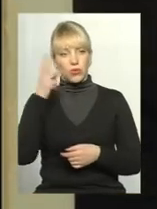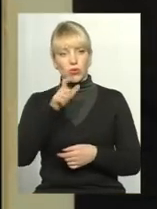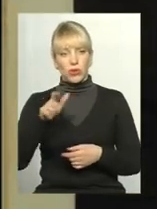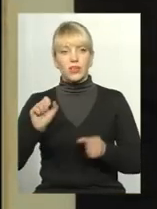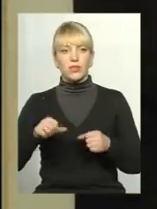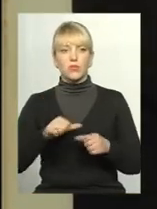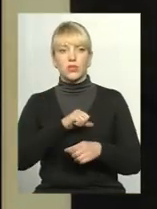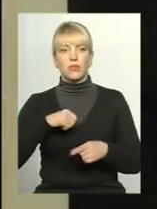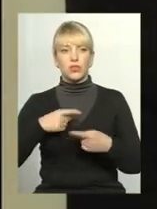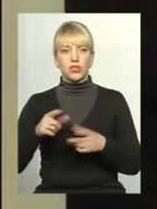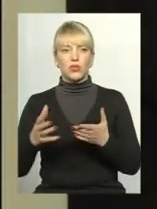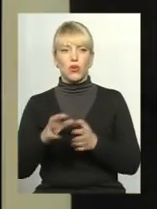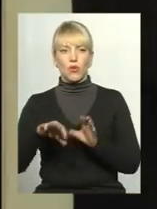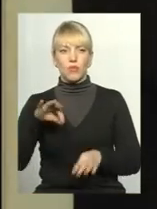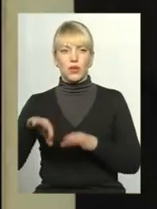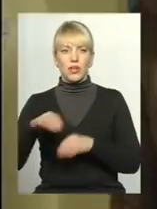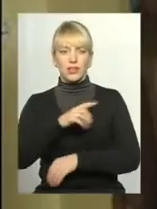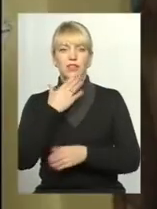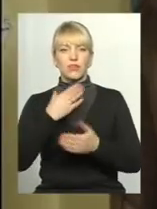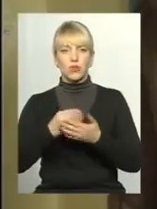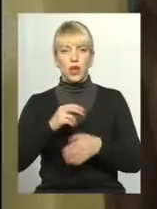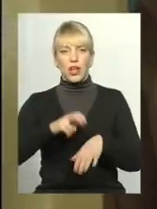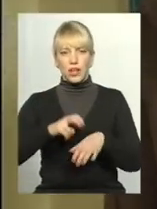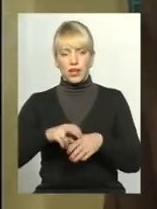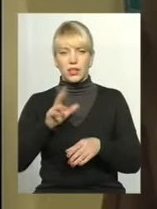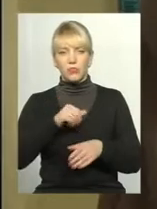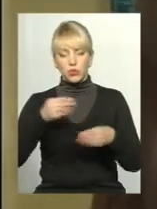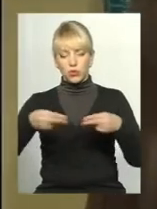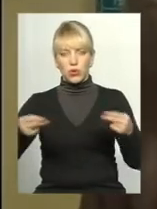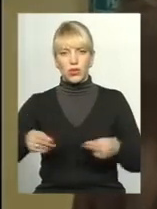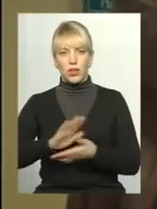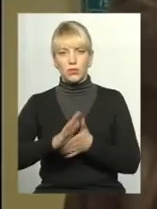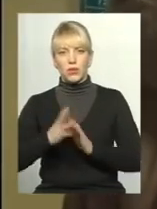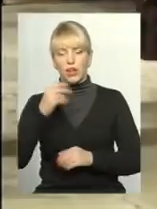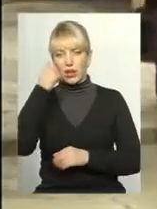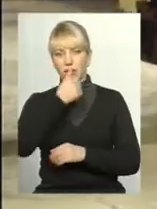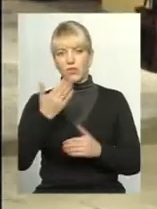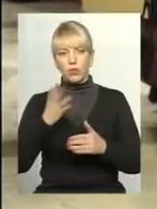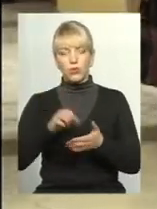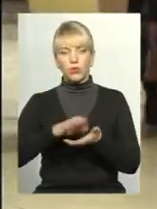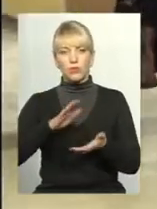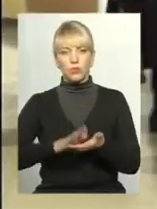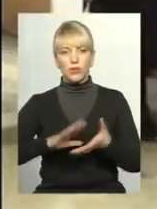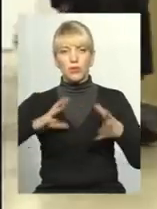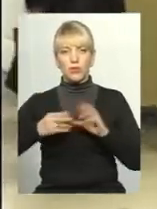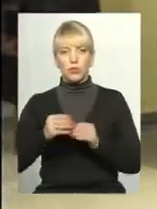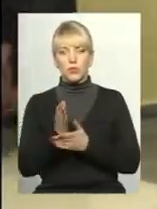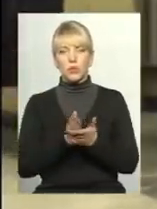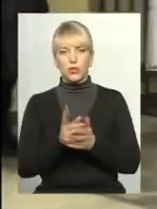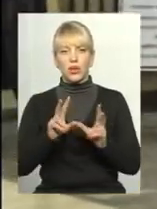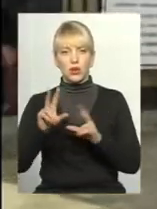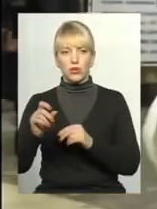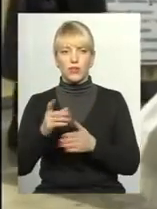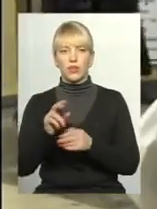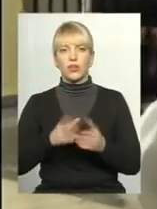обирати сімейного лікаря, терапевта та педіатра. Вони і укладатимуть з ними контракт на рік. У ньому буде прописаний обсяг послуг, гарантованих і